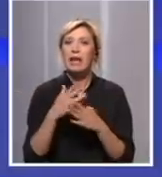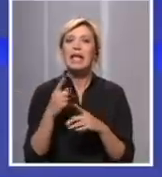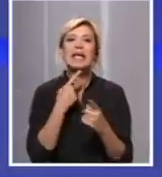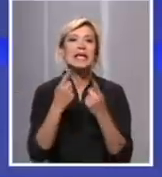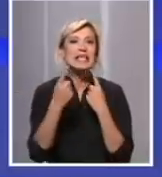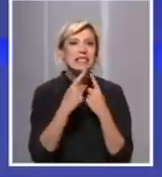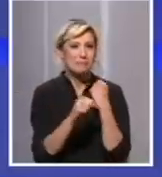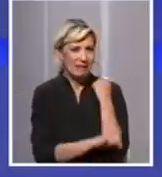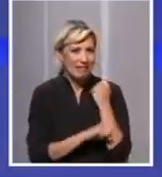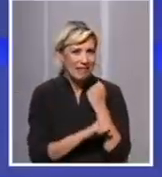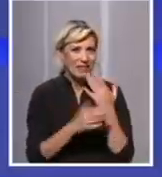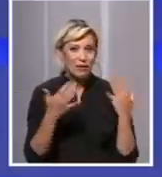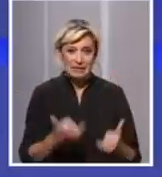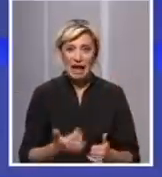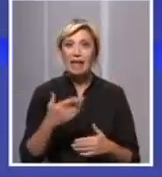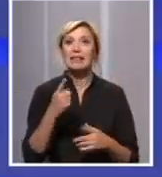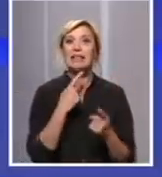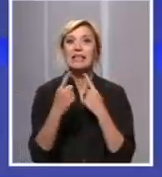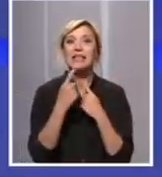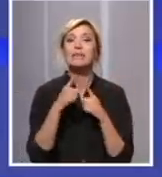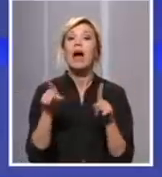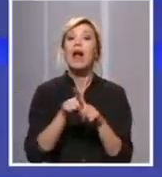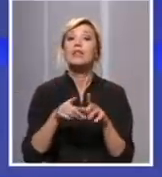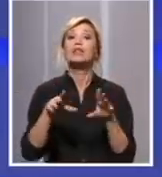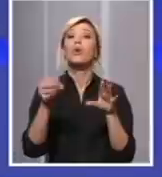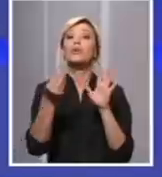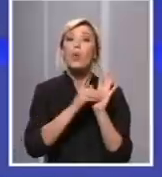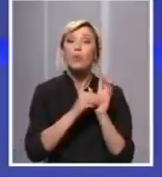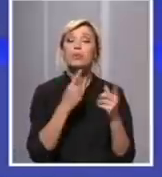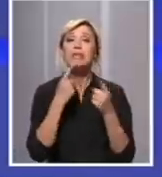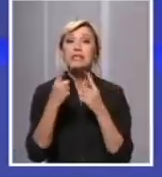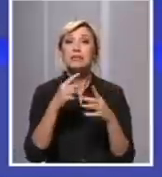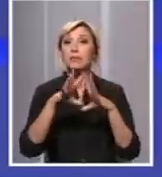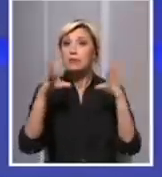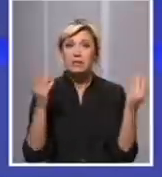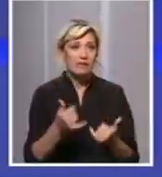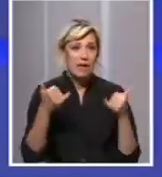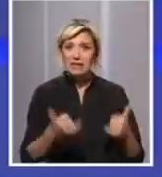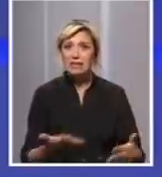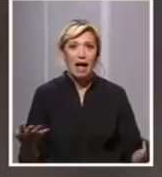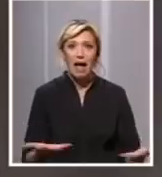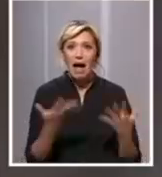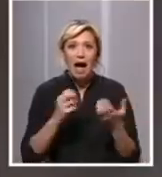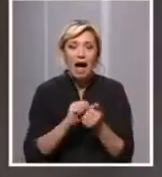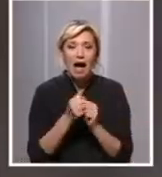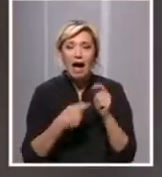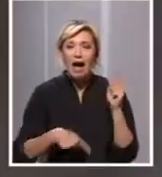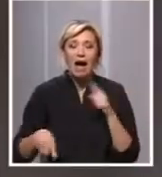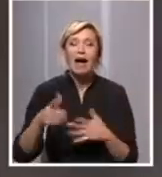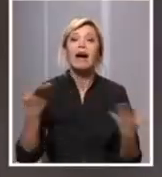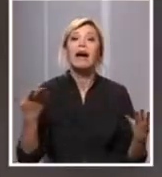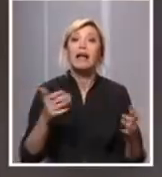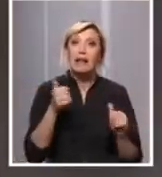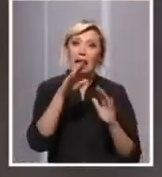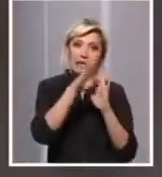i ispita, ispitni roki u toku, ali i prijemnih ispita na fakultete. Jeste li, je li tu poštuju se sve mere koliko vidim,